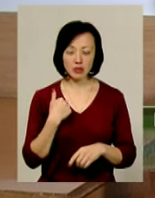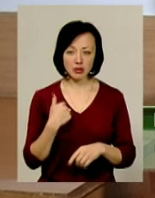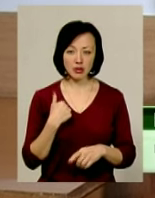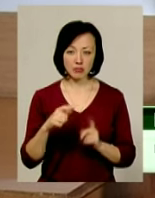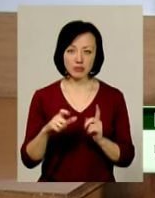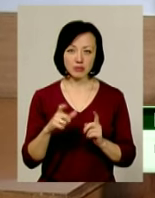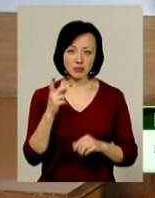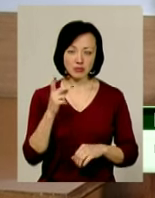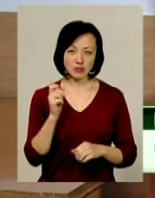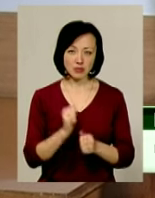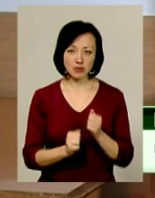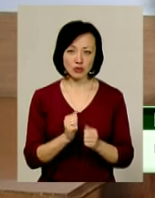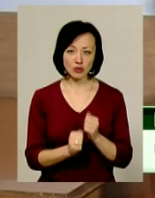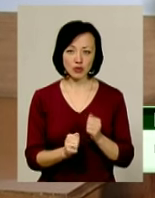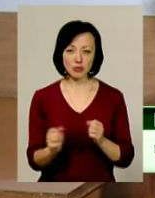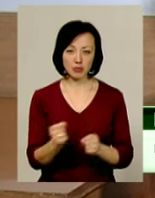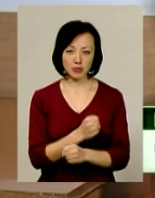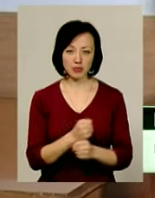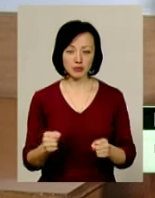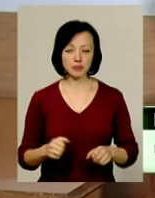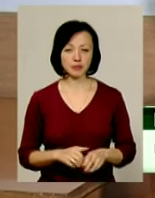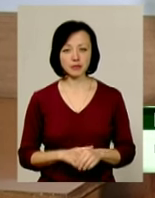лупцював.